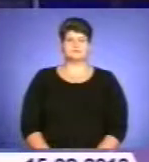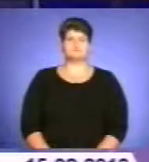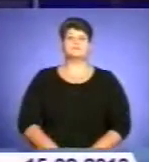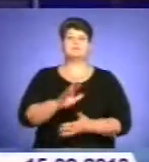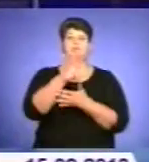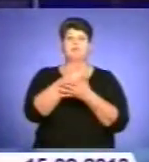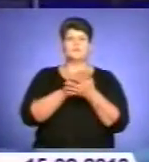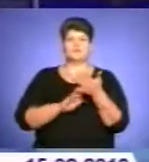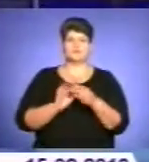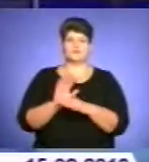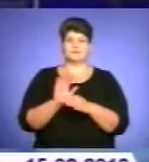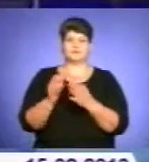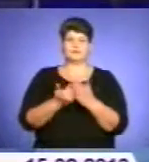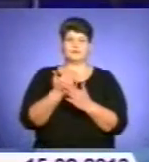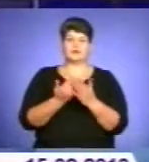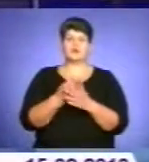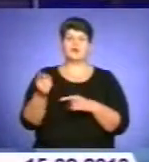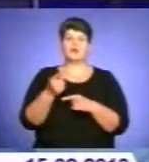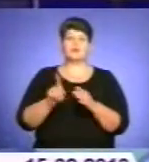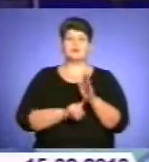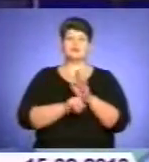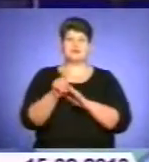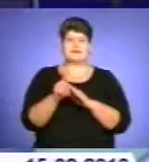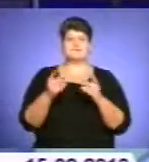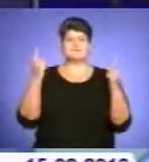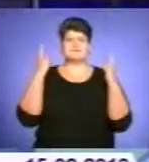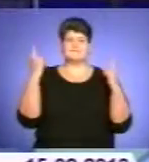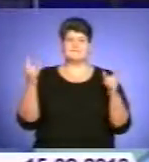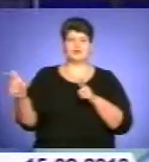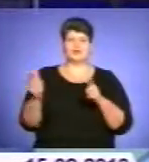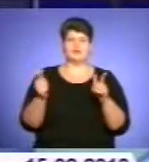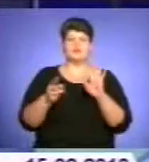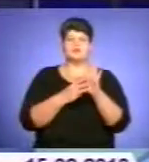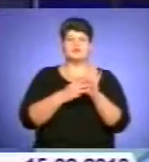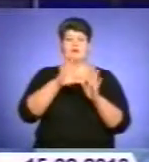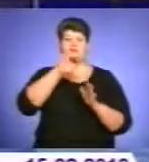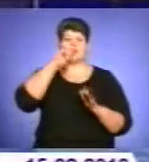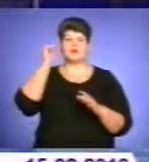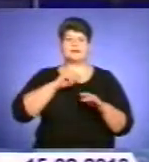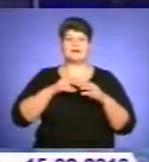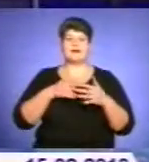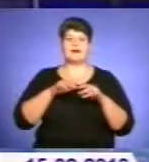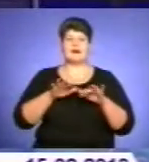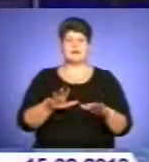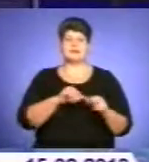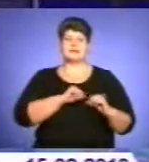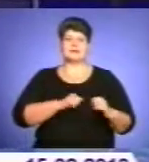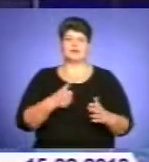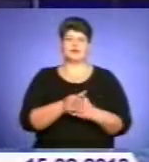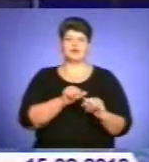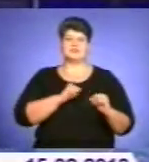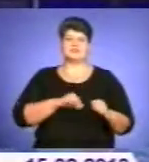Продовжуємо випуск. У Тернополі розпочинається масштабна підготовка до восьмій всеукраїнінської акції «Серце до серця